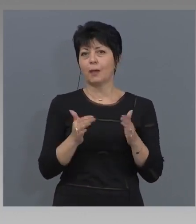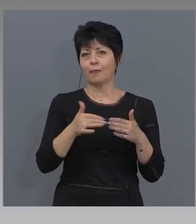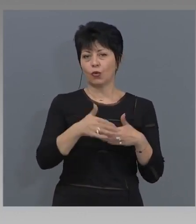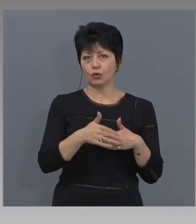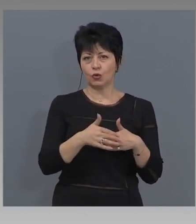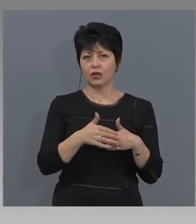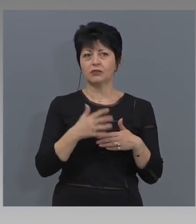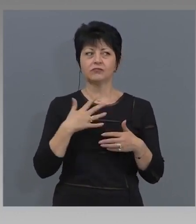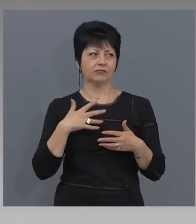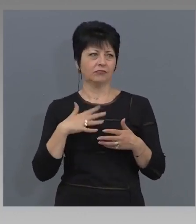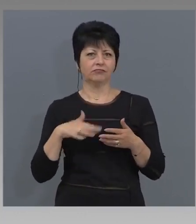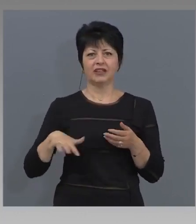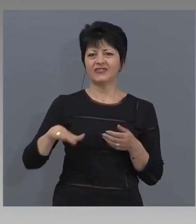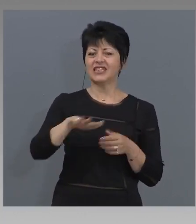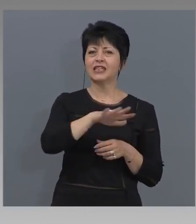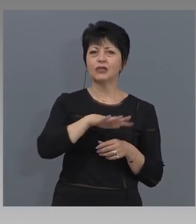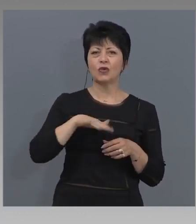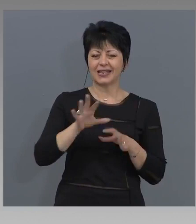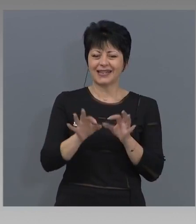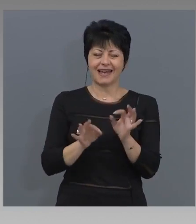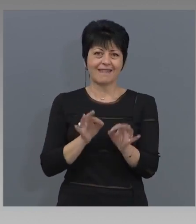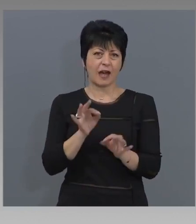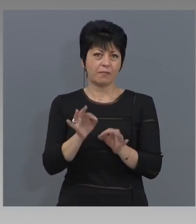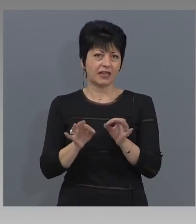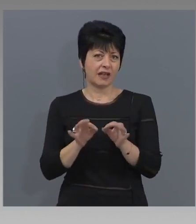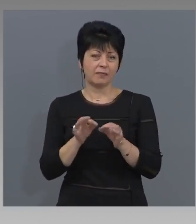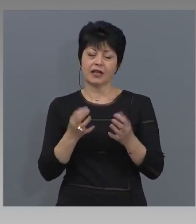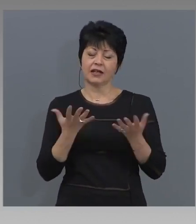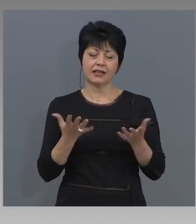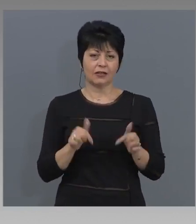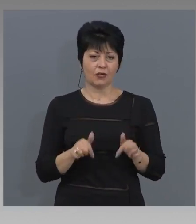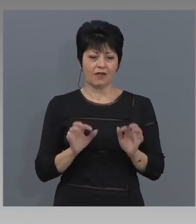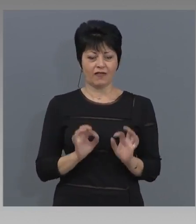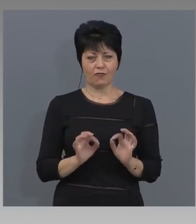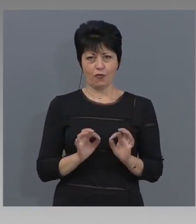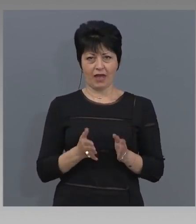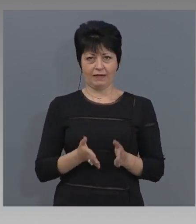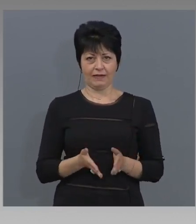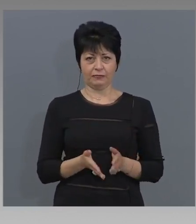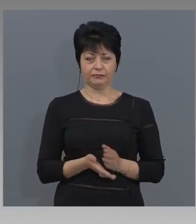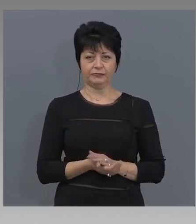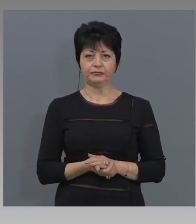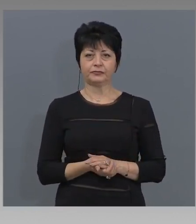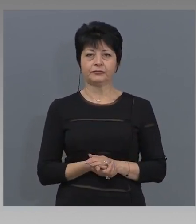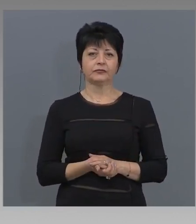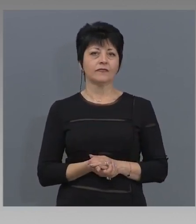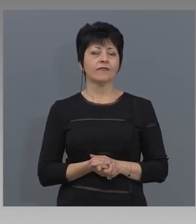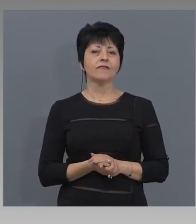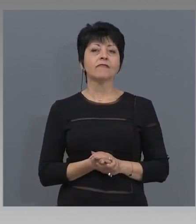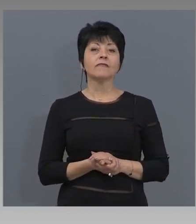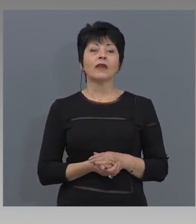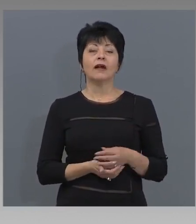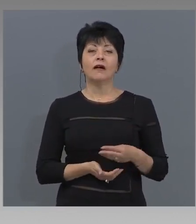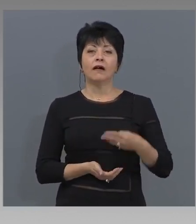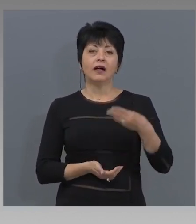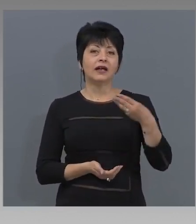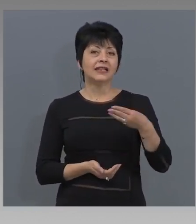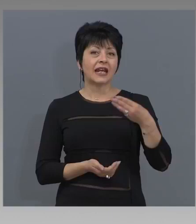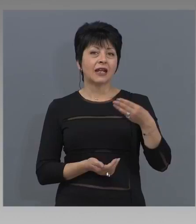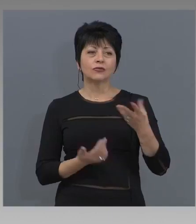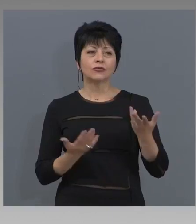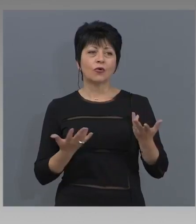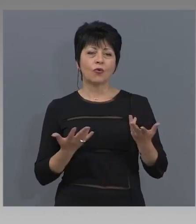на епидемия, каквато има в момента. И третото нещо, което